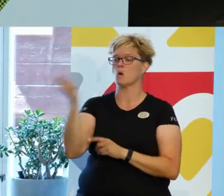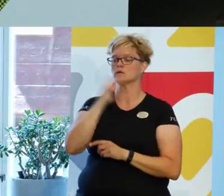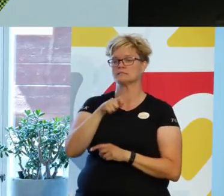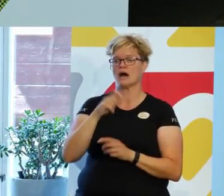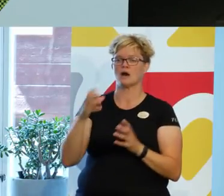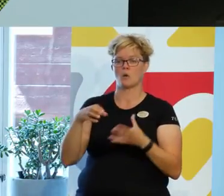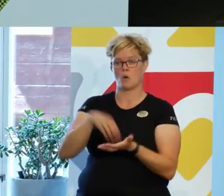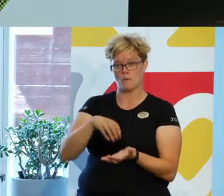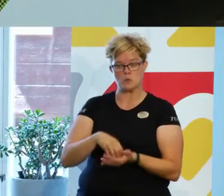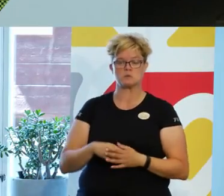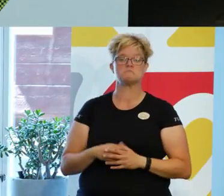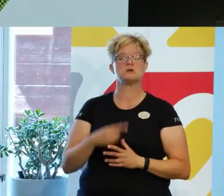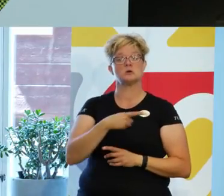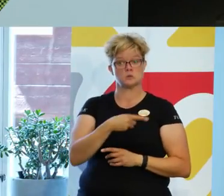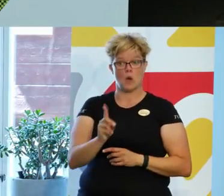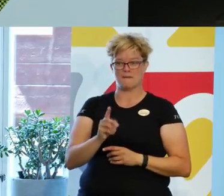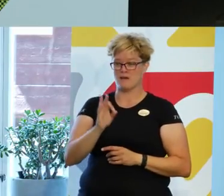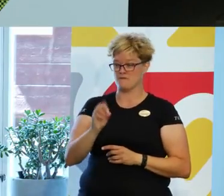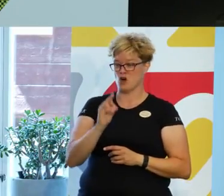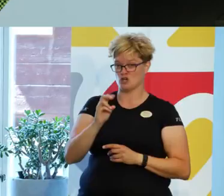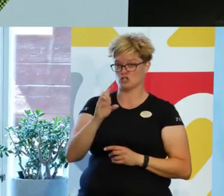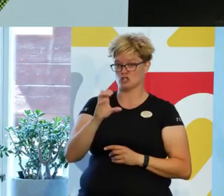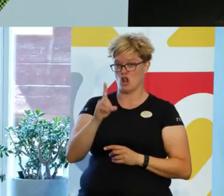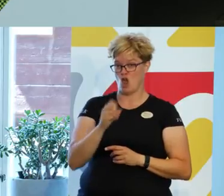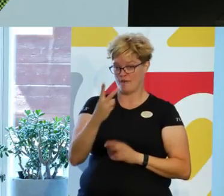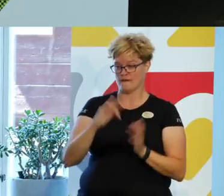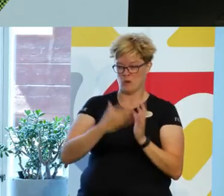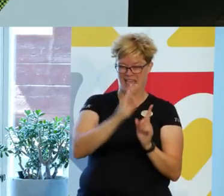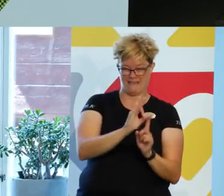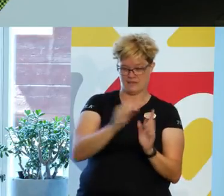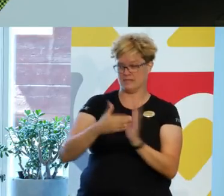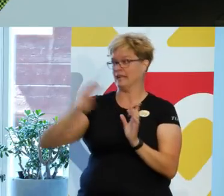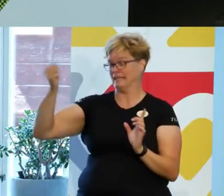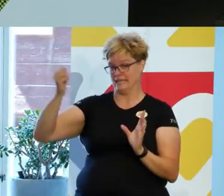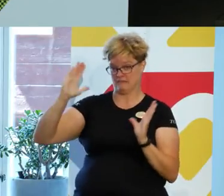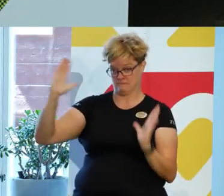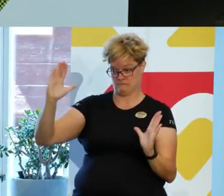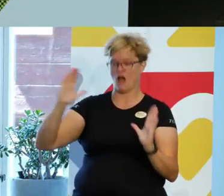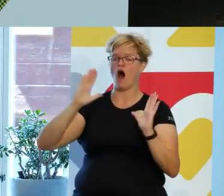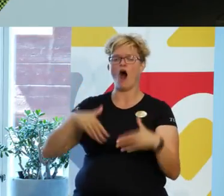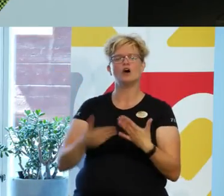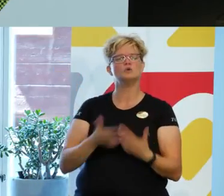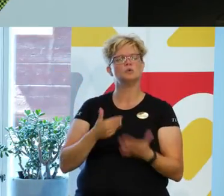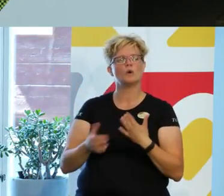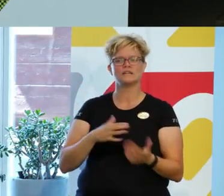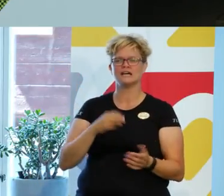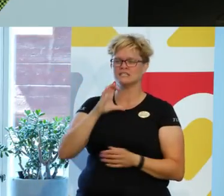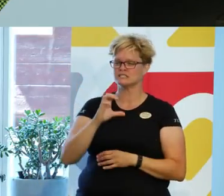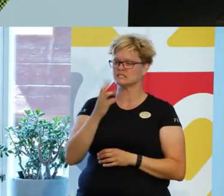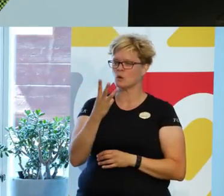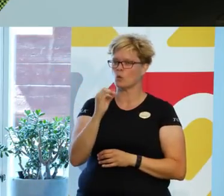har i förslöv från F-klass upp till nionde klass gjort så kallade SWOT